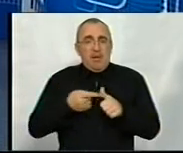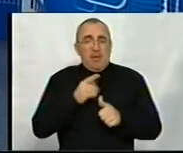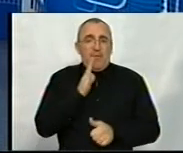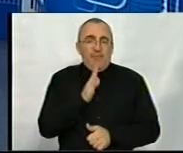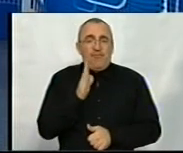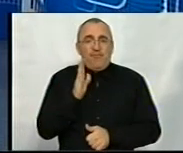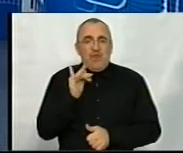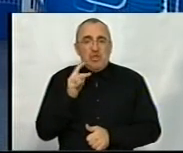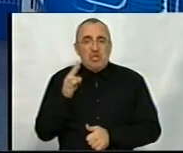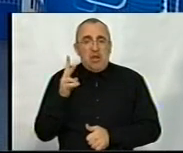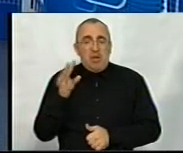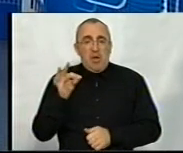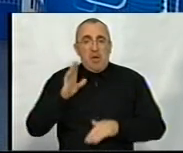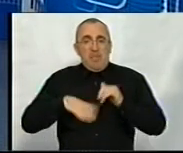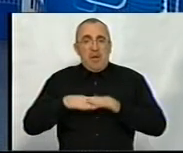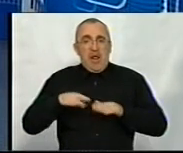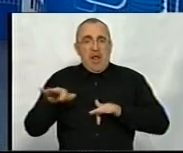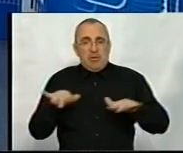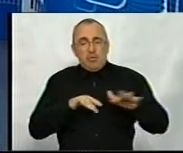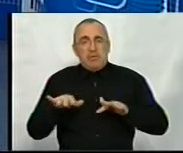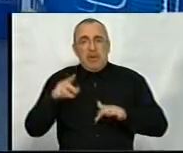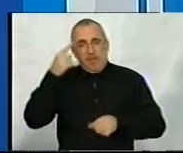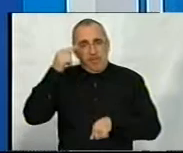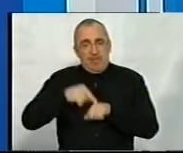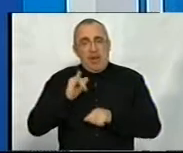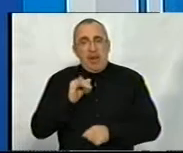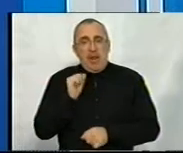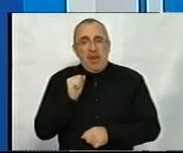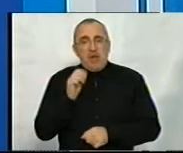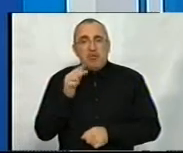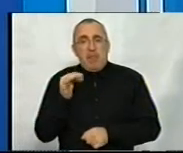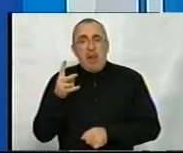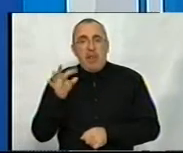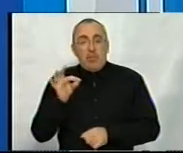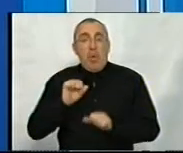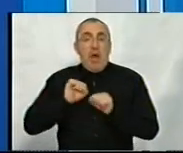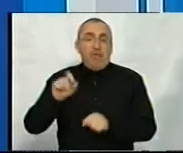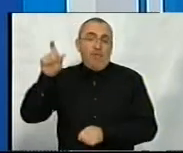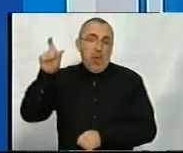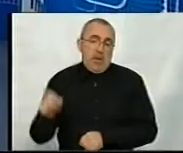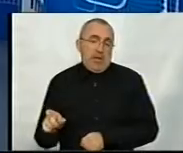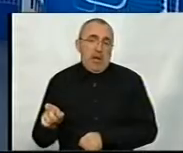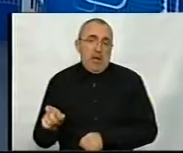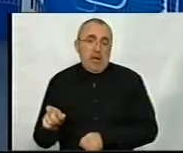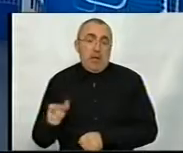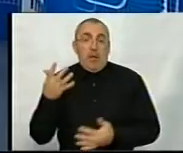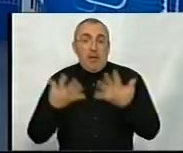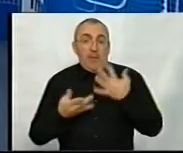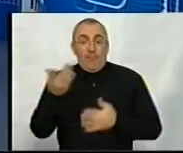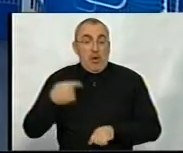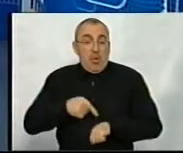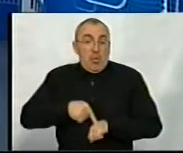Володимира Виниченка, практикуюча психологиня, і Анастасія Шапеленко, адвокатка. Якщо ви